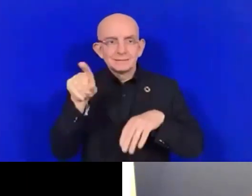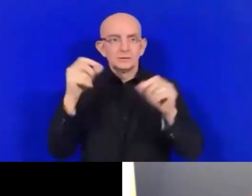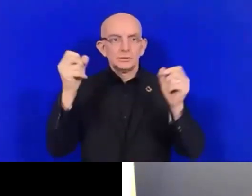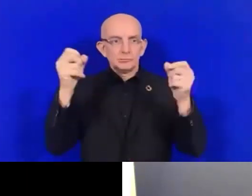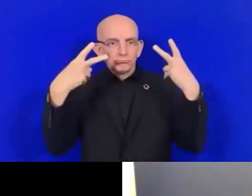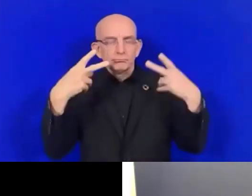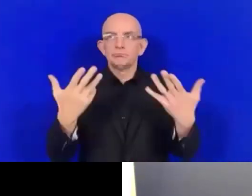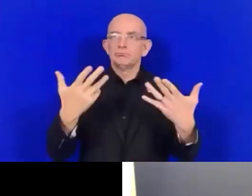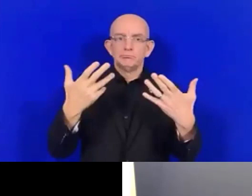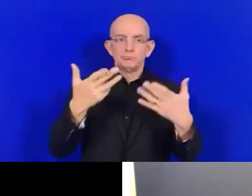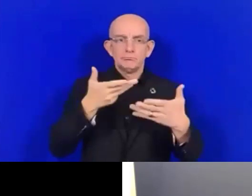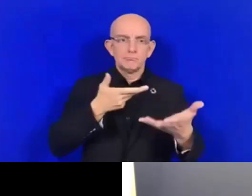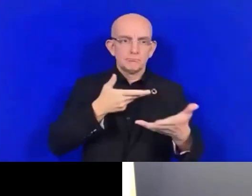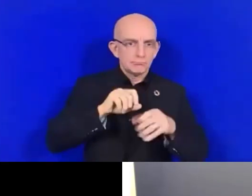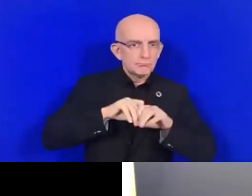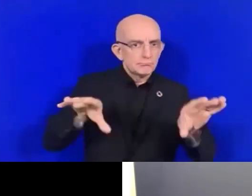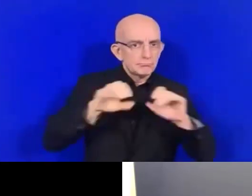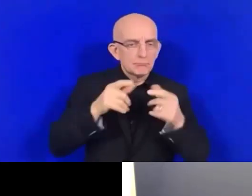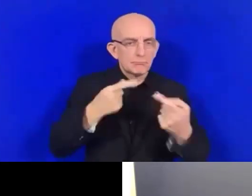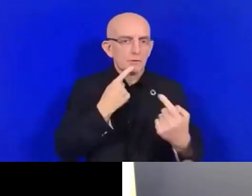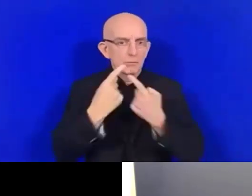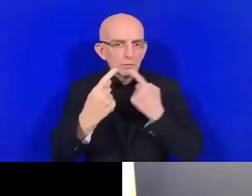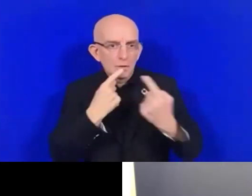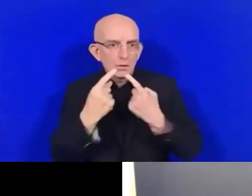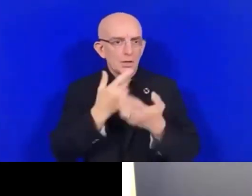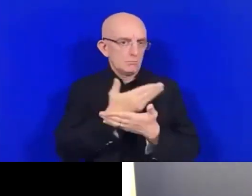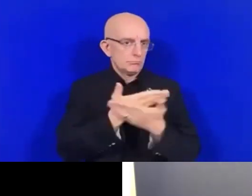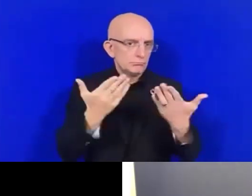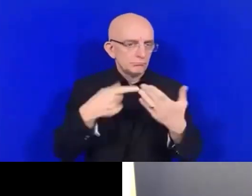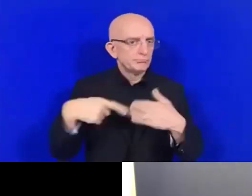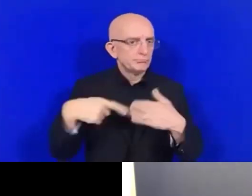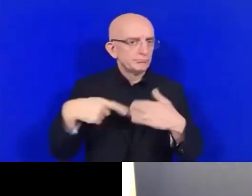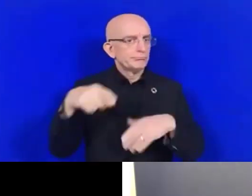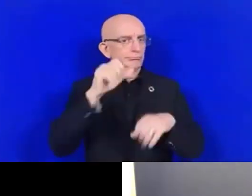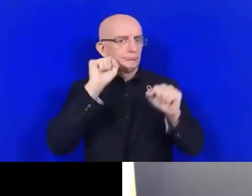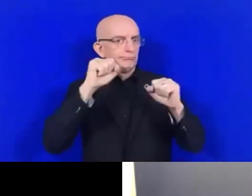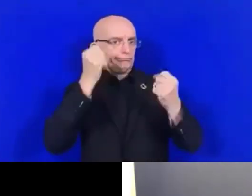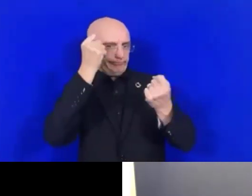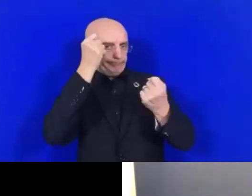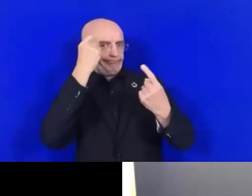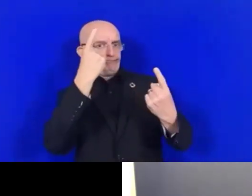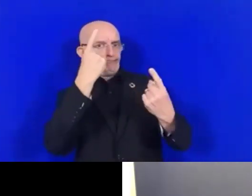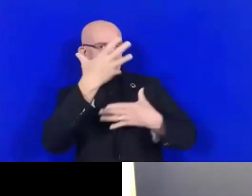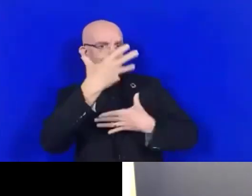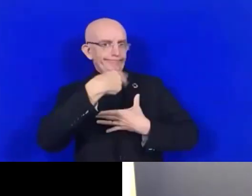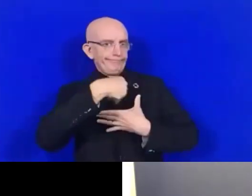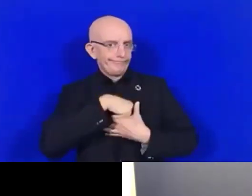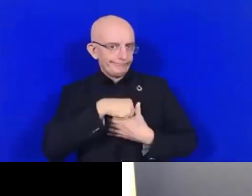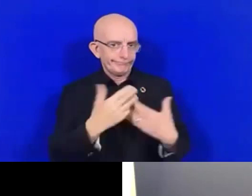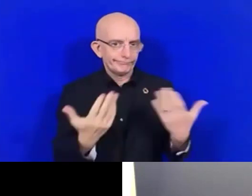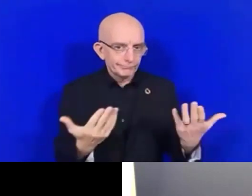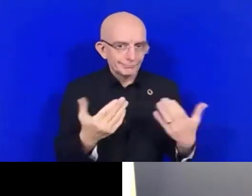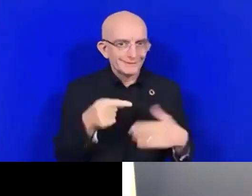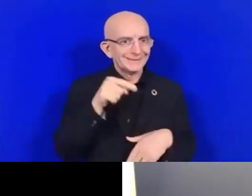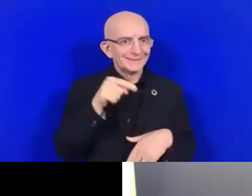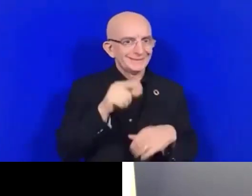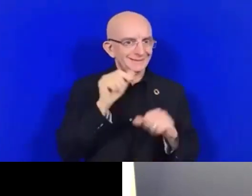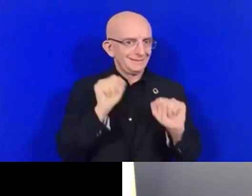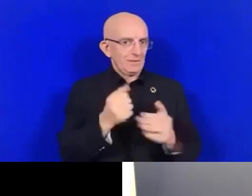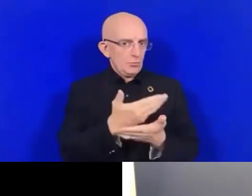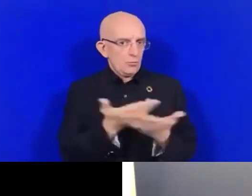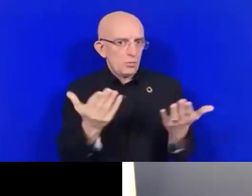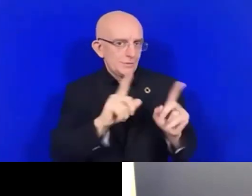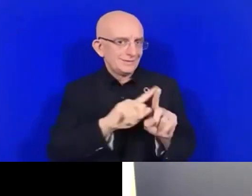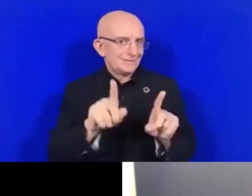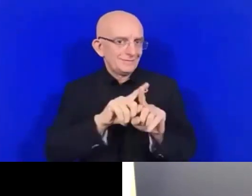en situation de handicap, peu importe leur diversité. C'est donc quelque chose d'important. Il